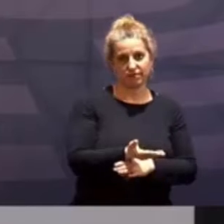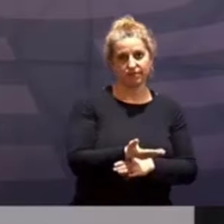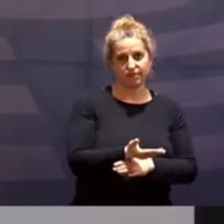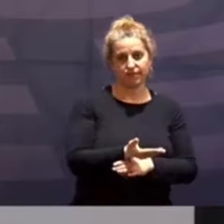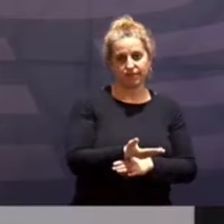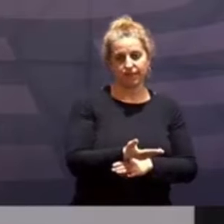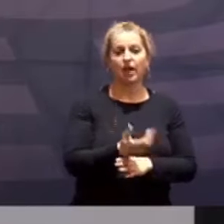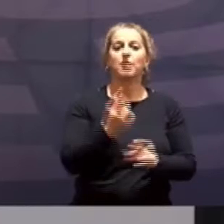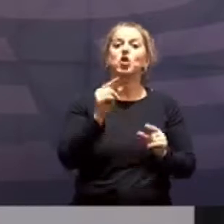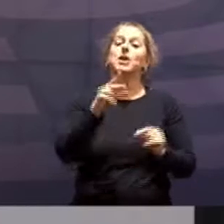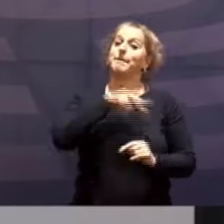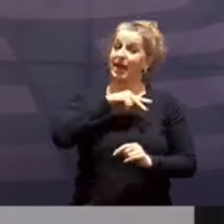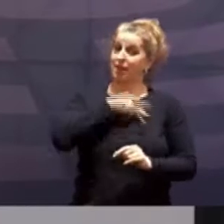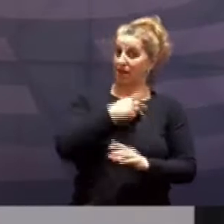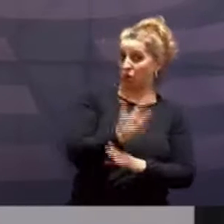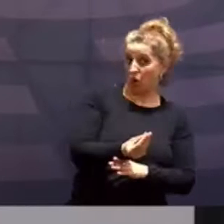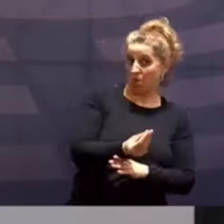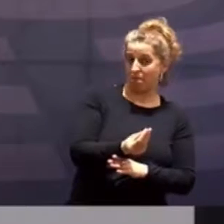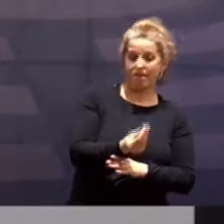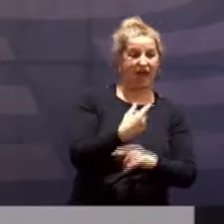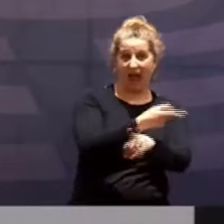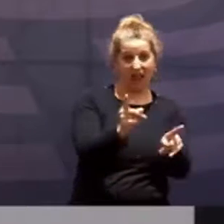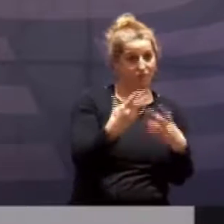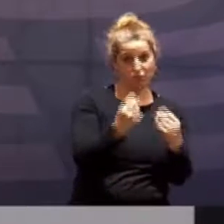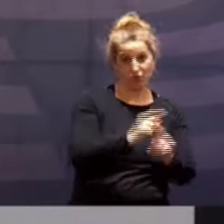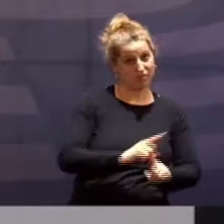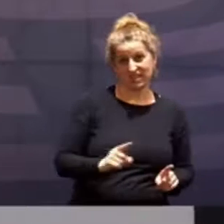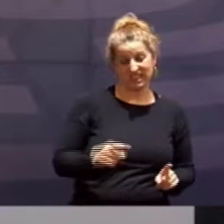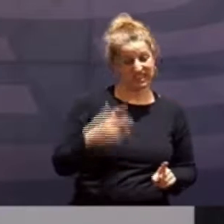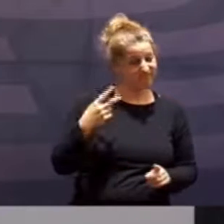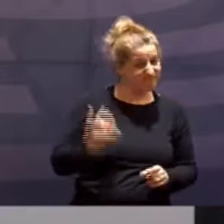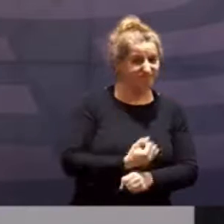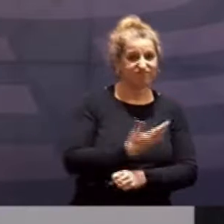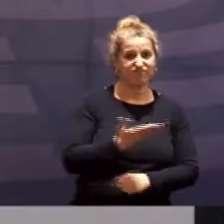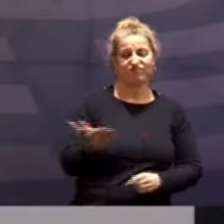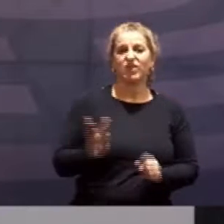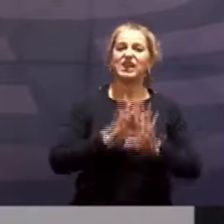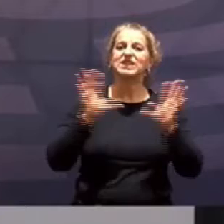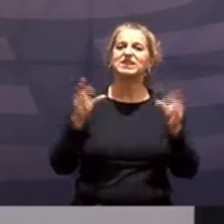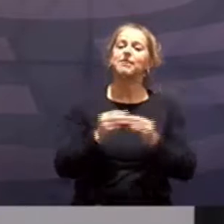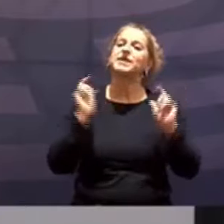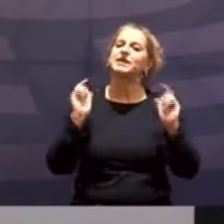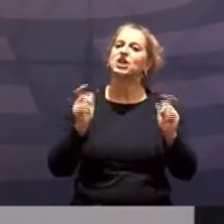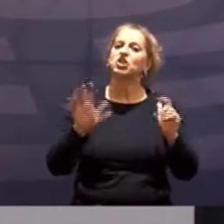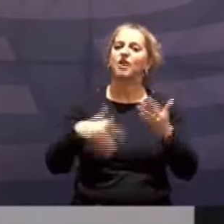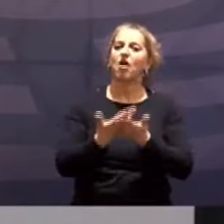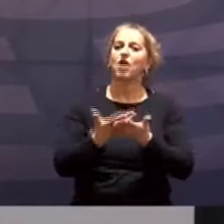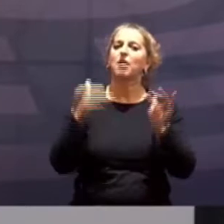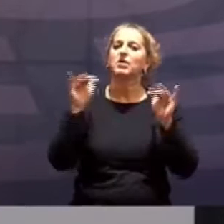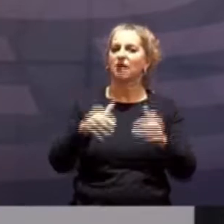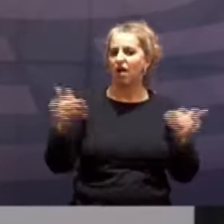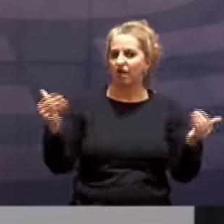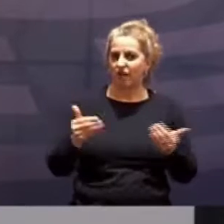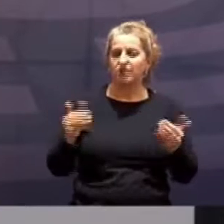Abgesehen von Prämien, und die sind bei Weitem nicht bei allen angekommen, bleibt es eine gesamtgesellschaftliche Aufgabe für eine grundlegende